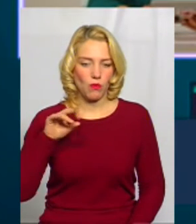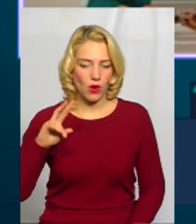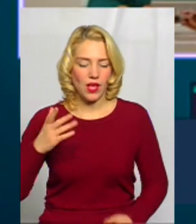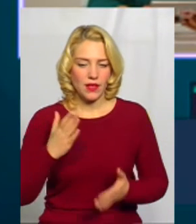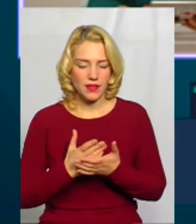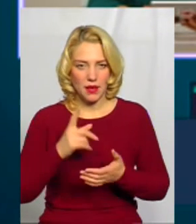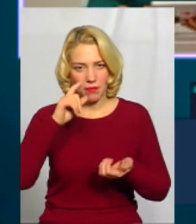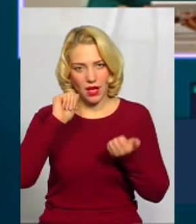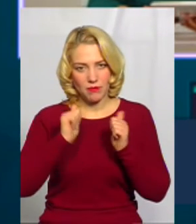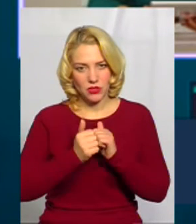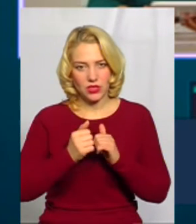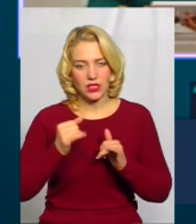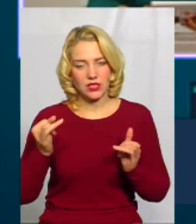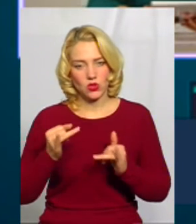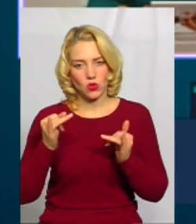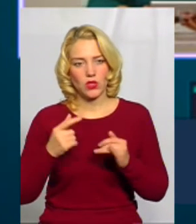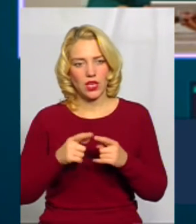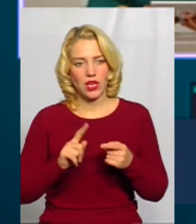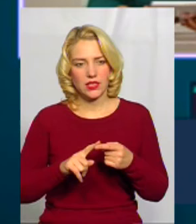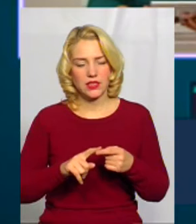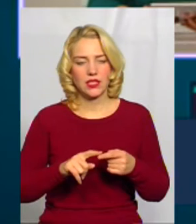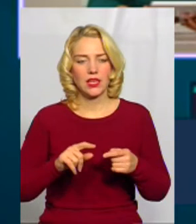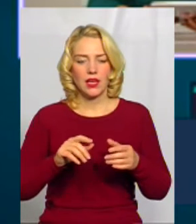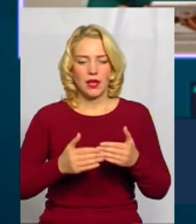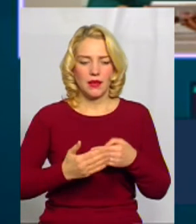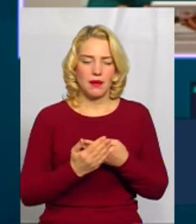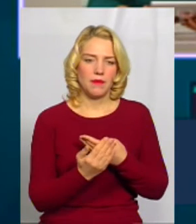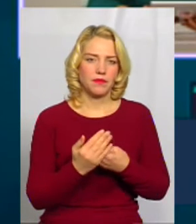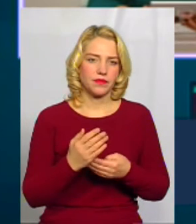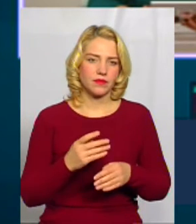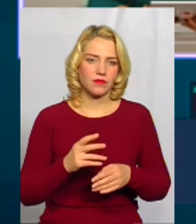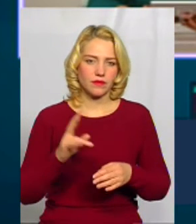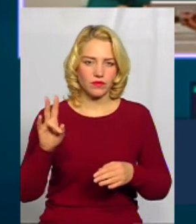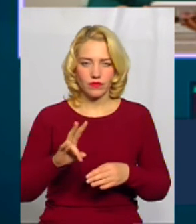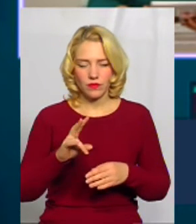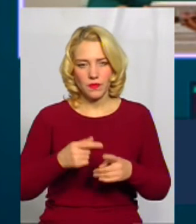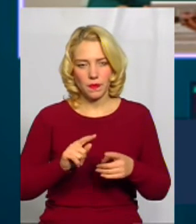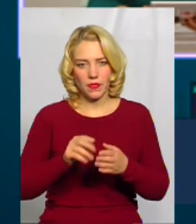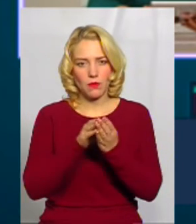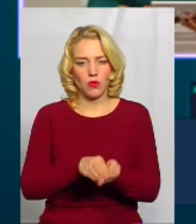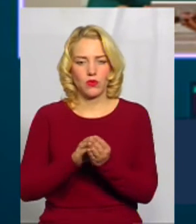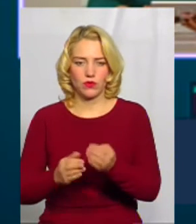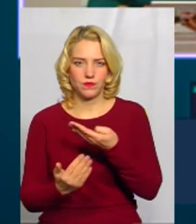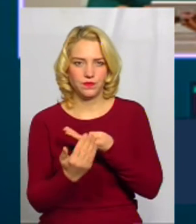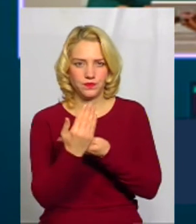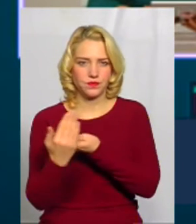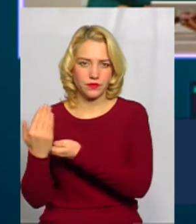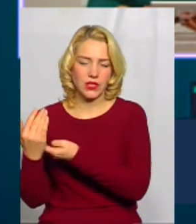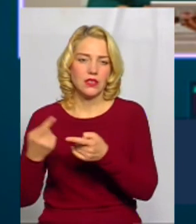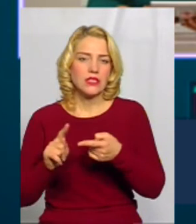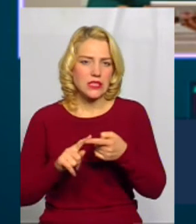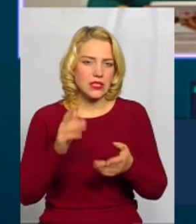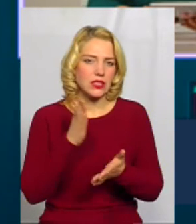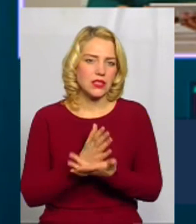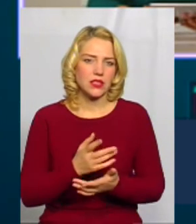ось ці мацеви, які є на території, це пам'ятко мистецтва, кожна з них, це шедевр, дійсно, це надбання не тільки єврейського